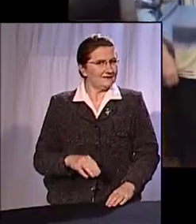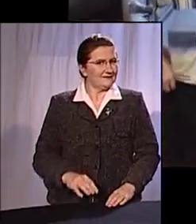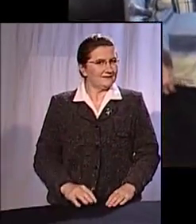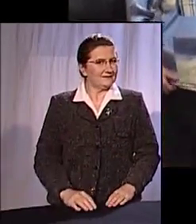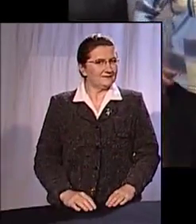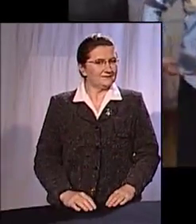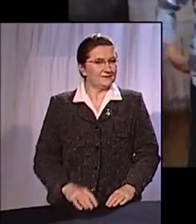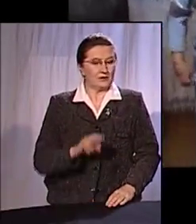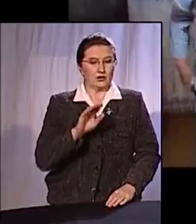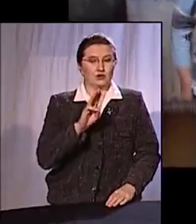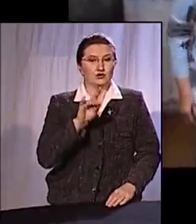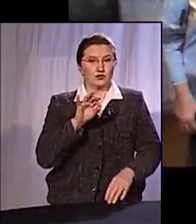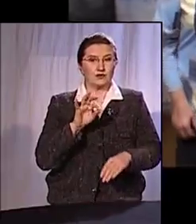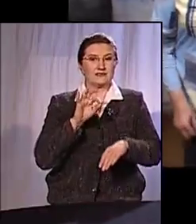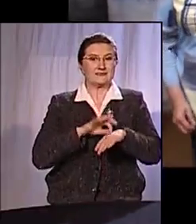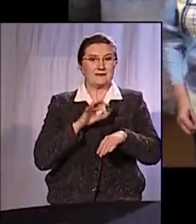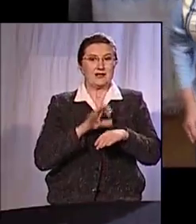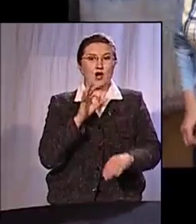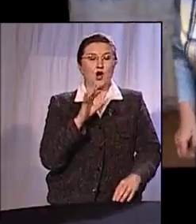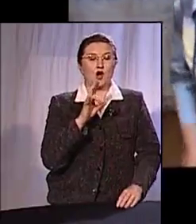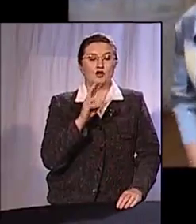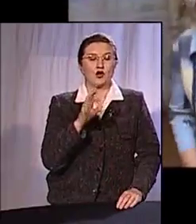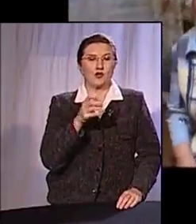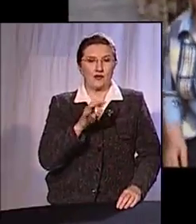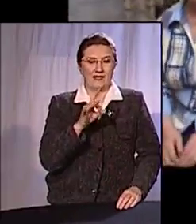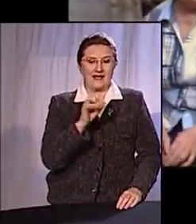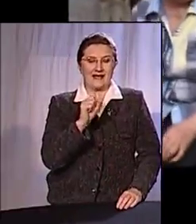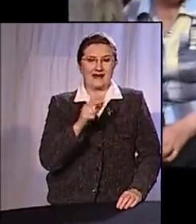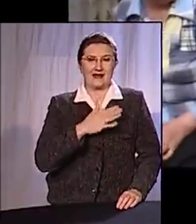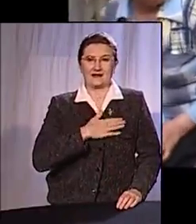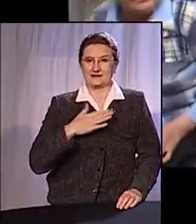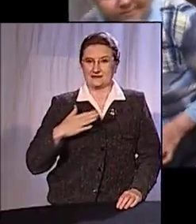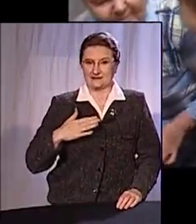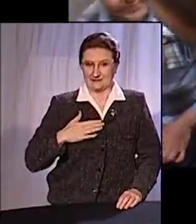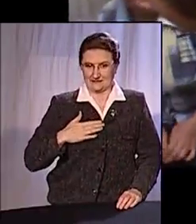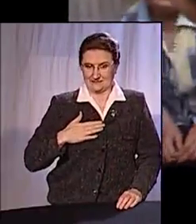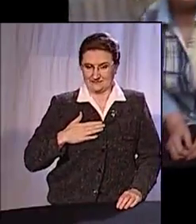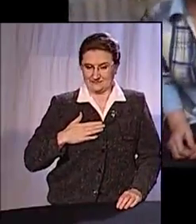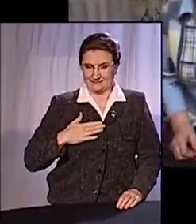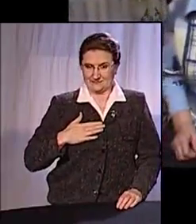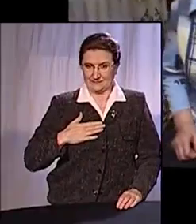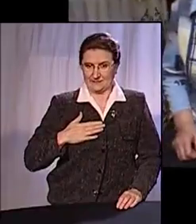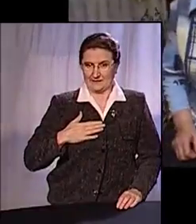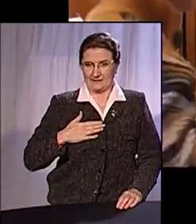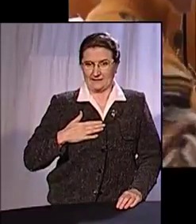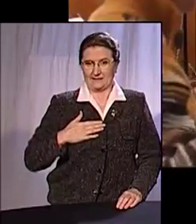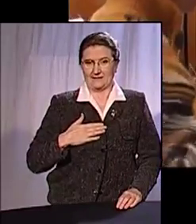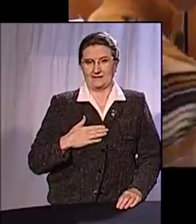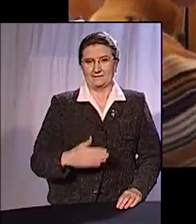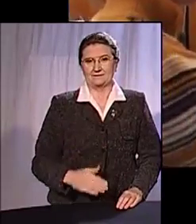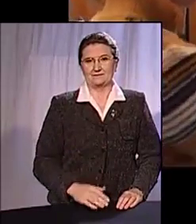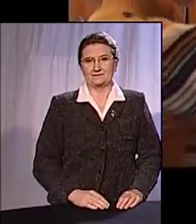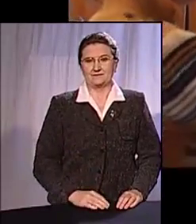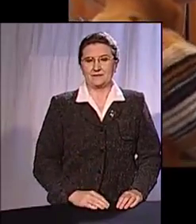У Шуры онкологическое заболевание. Рак молочной железы с метастазами в легкие. Метастатический